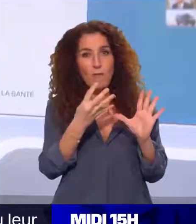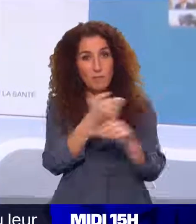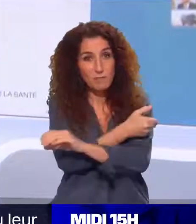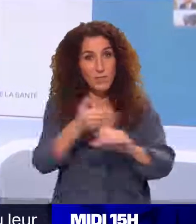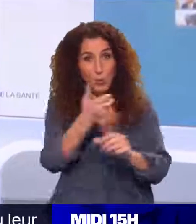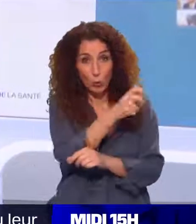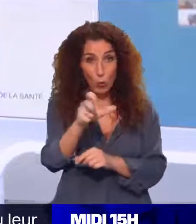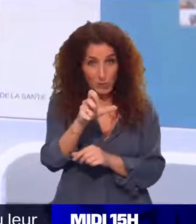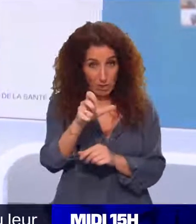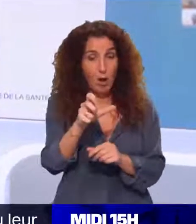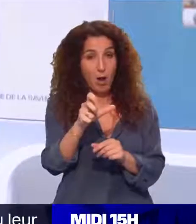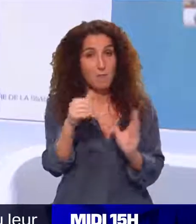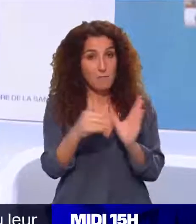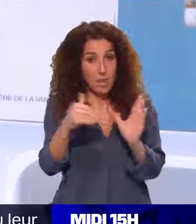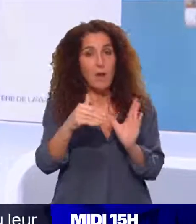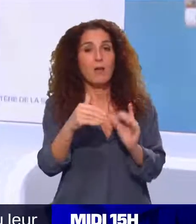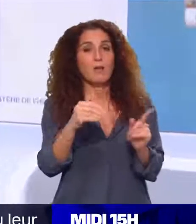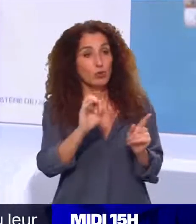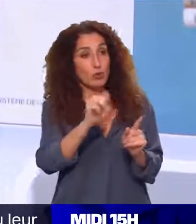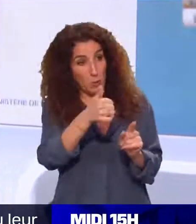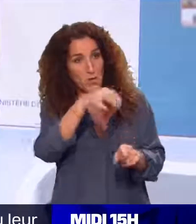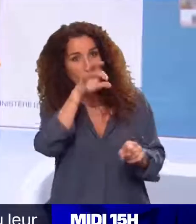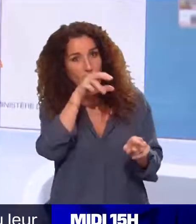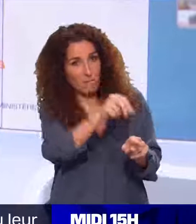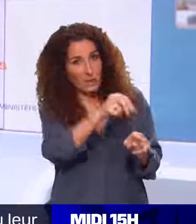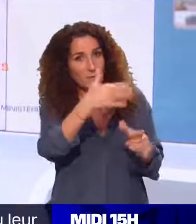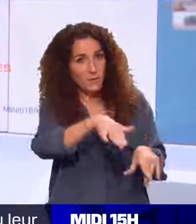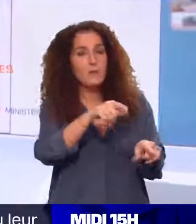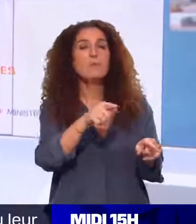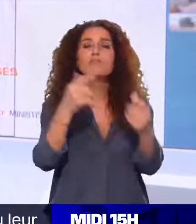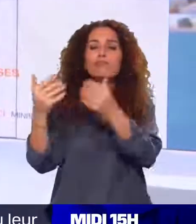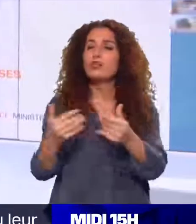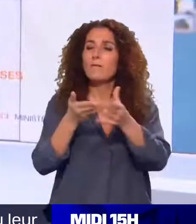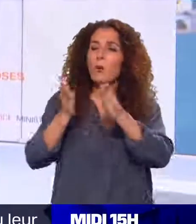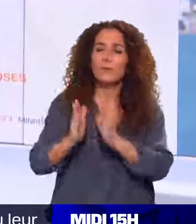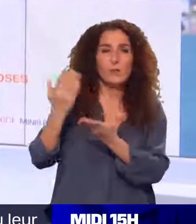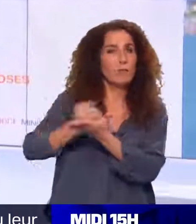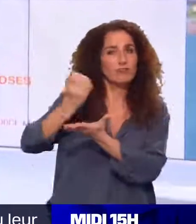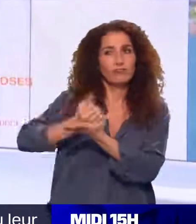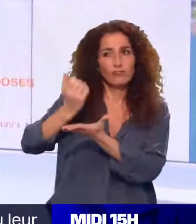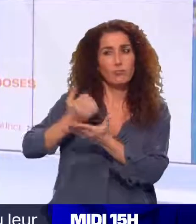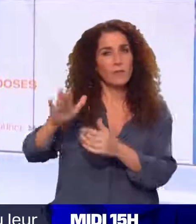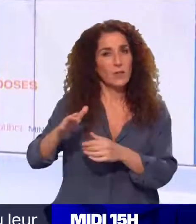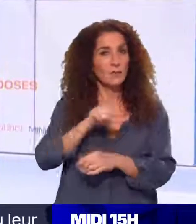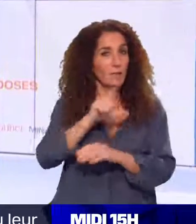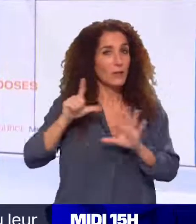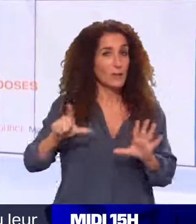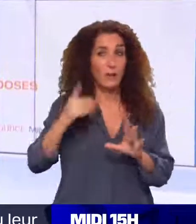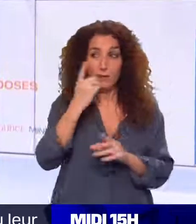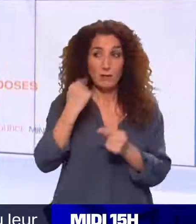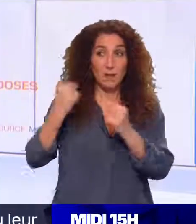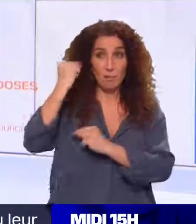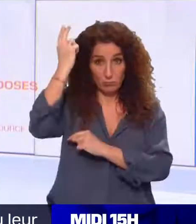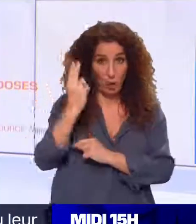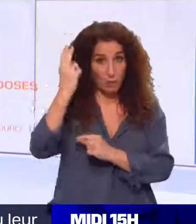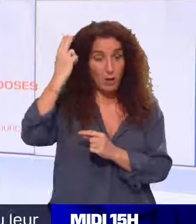reçu une première injection. Selon les derniers chiffres officiels, et cela depuis le début de la campagne vaccinale le 27 décembre, ça représente donc